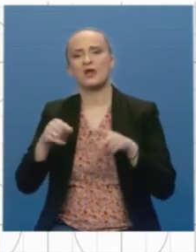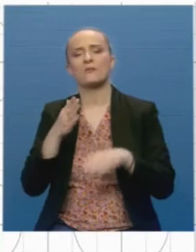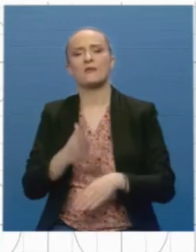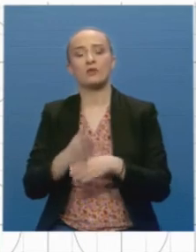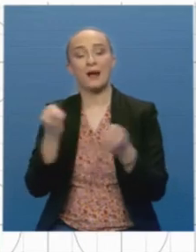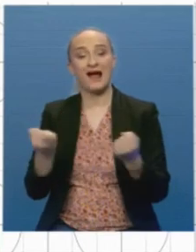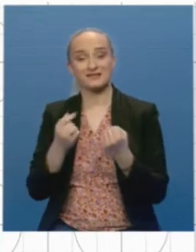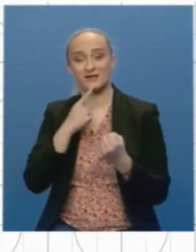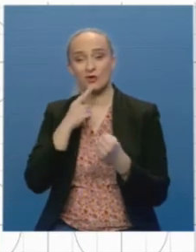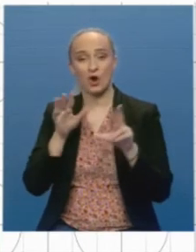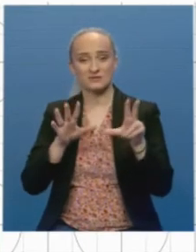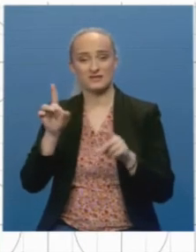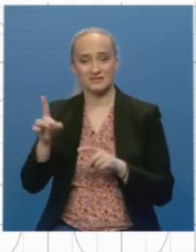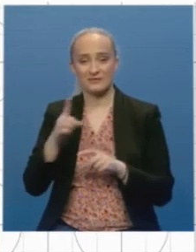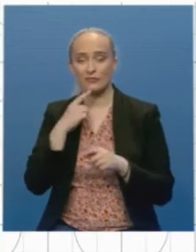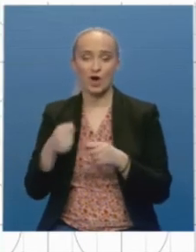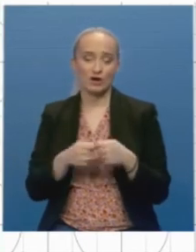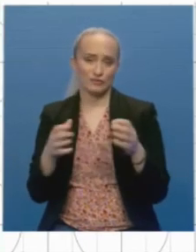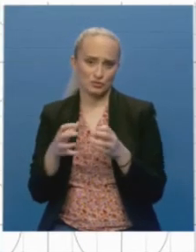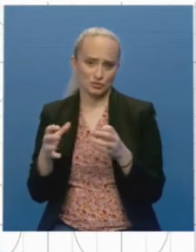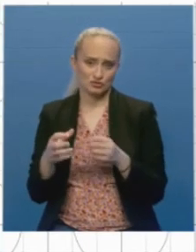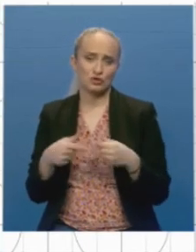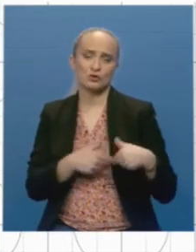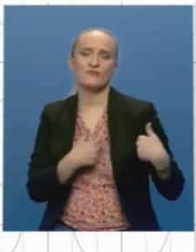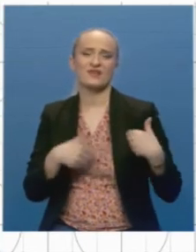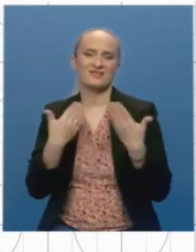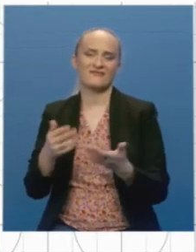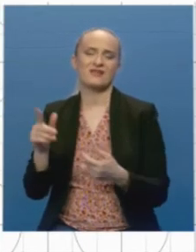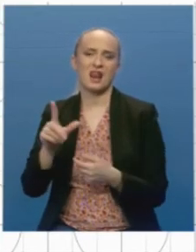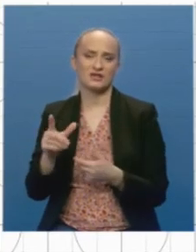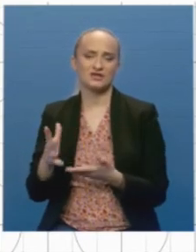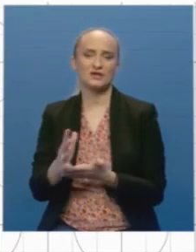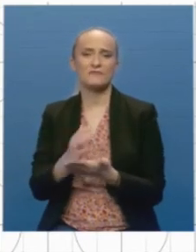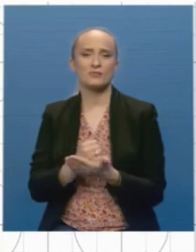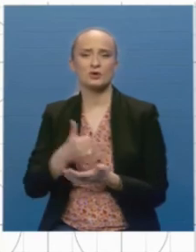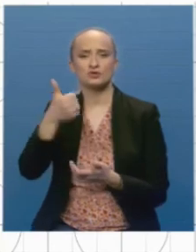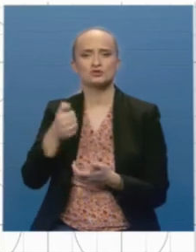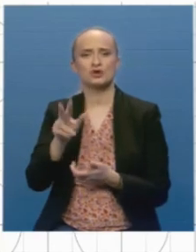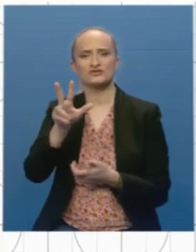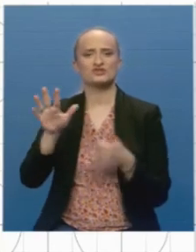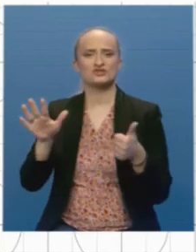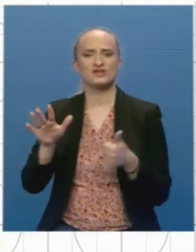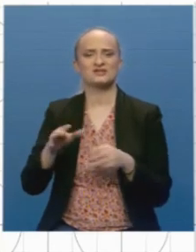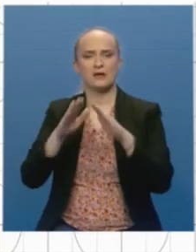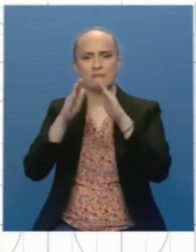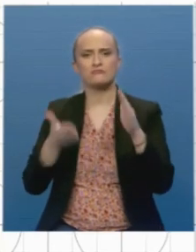Tokom akcije koja je 81. koju organizuje društvo dobrovoljnih davalaca Lactaši, prikupljeno je 136 doza krvi.